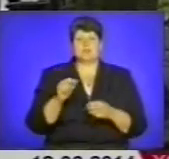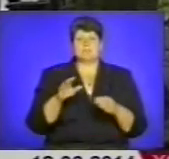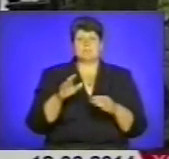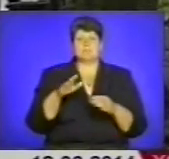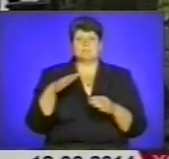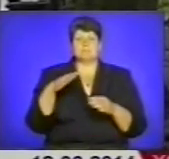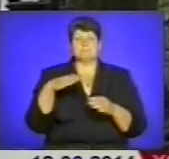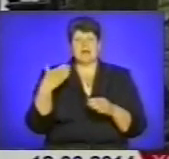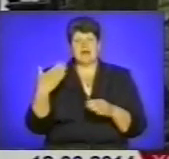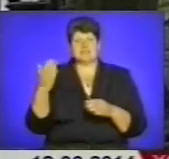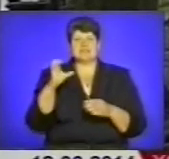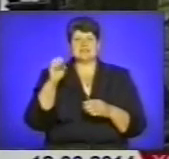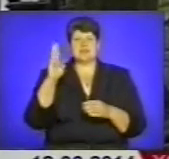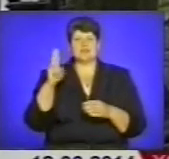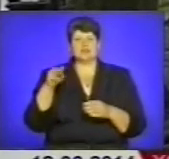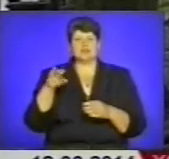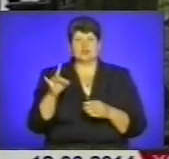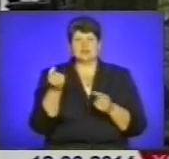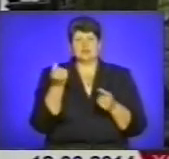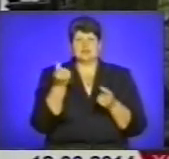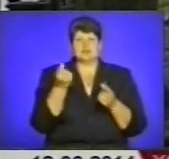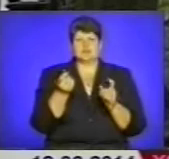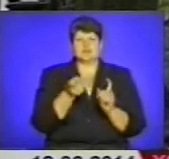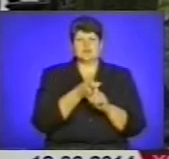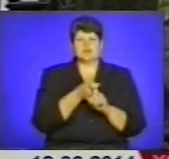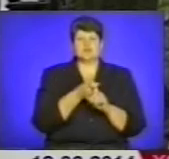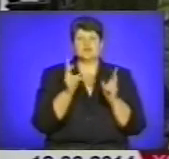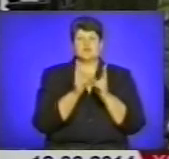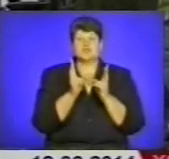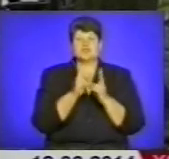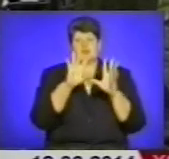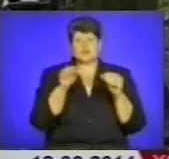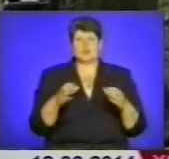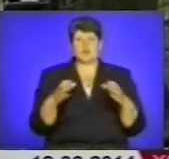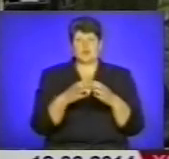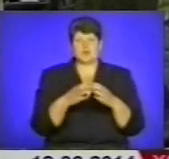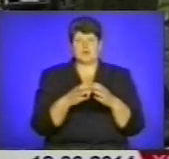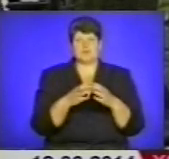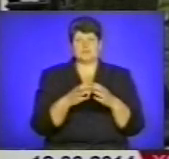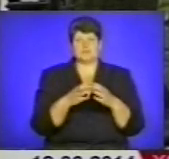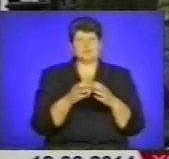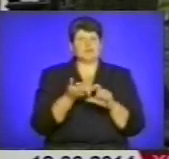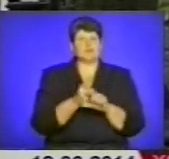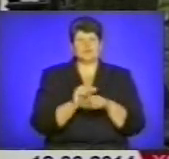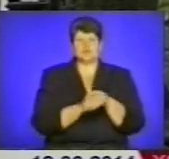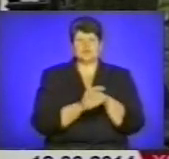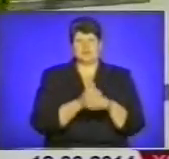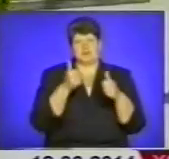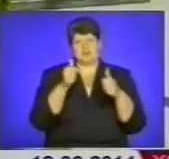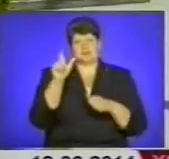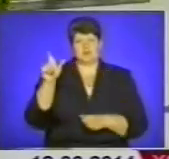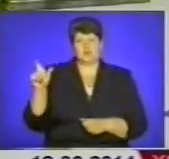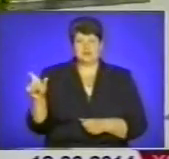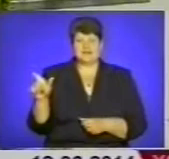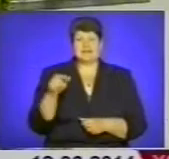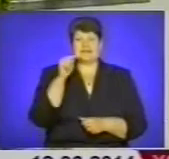трішечки, ну, підключився так. В общем, зустрічали усіх гуртом, скажімо так. Дуже добрі, класні люди. Те,